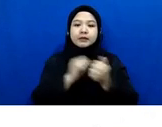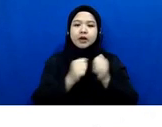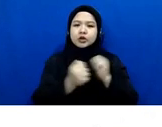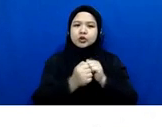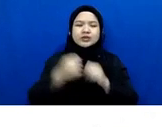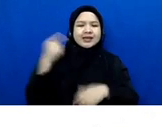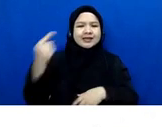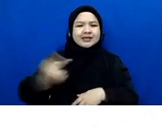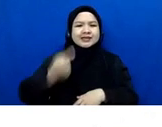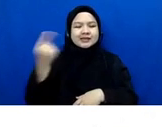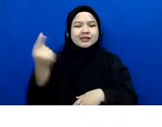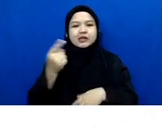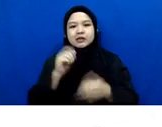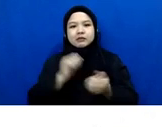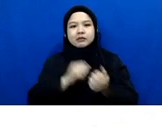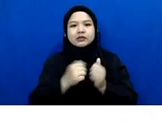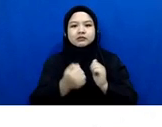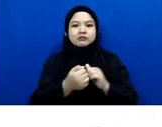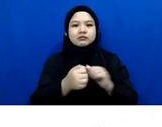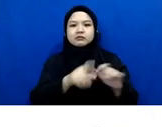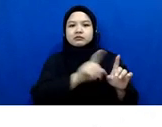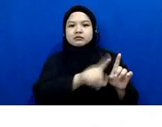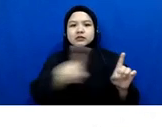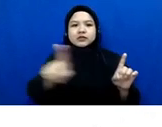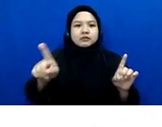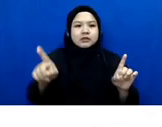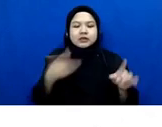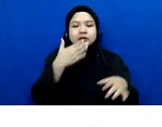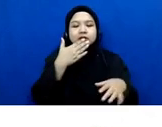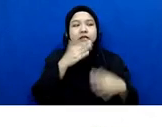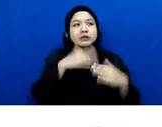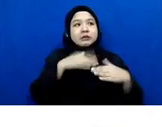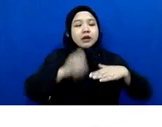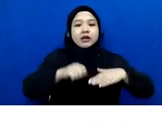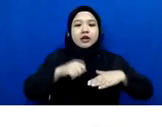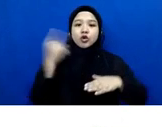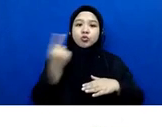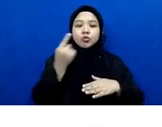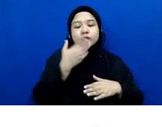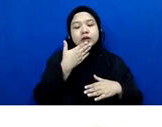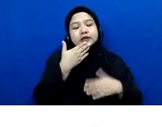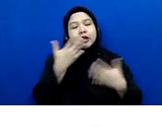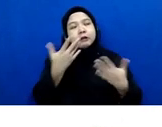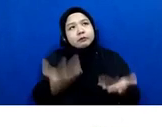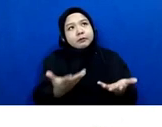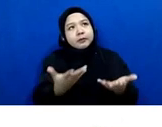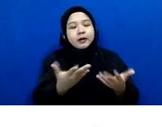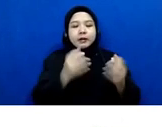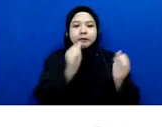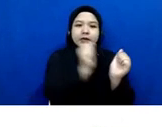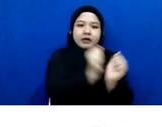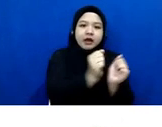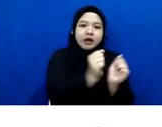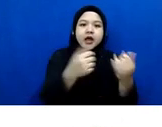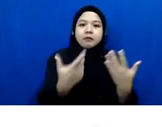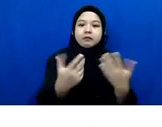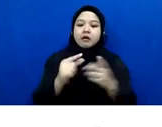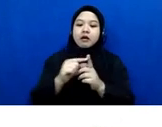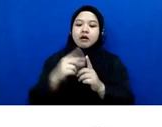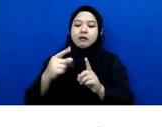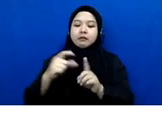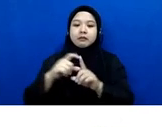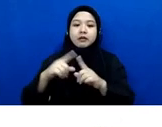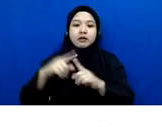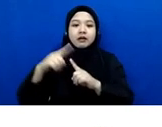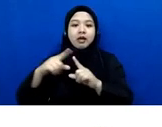sering ditangani oleh masing-masing peradilan di peradilan umum kalau pidana apa aja perdata apa aja terus di peradilan